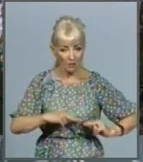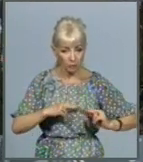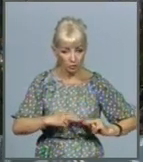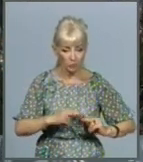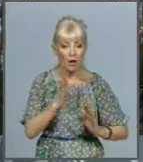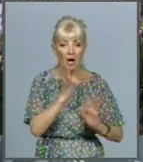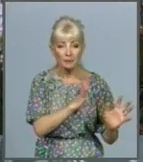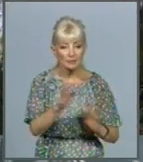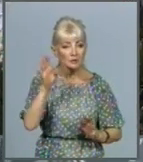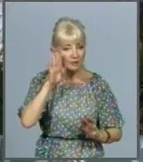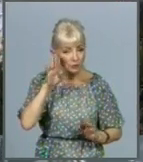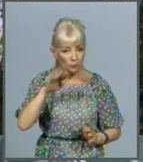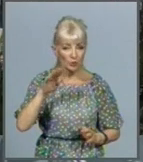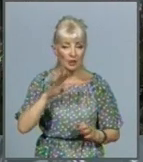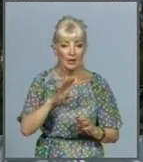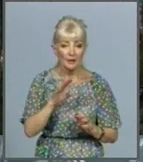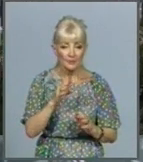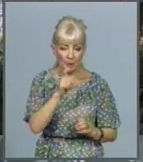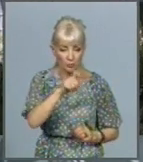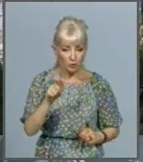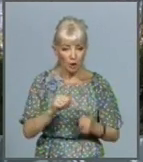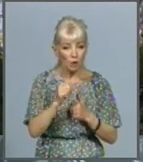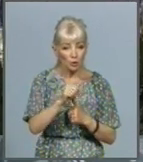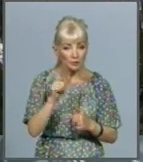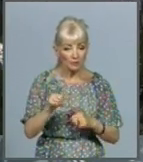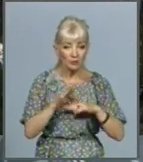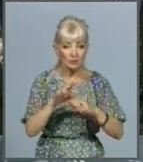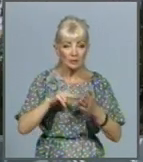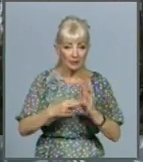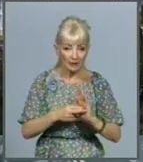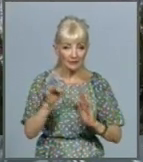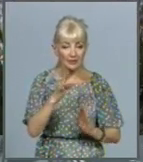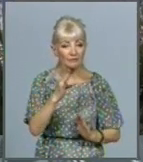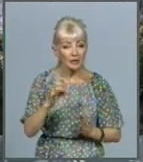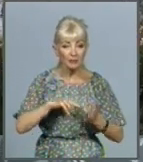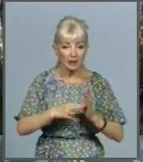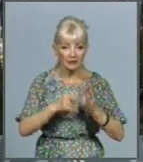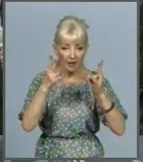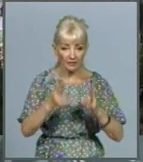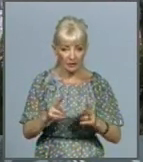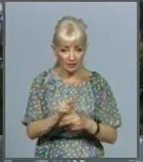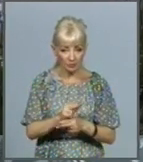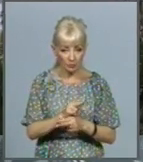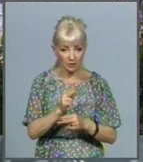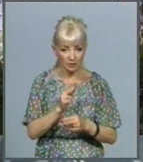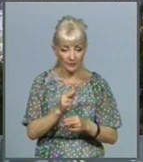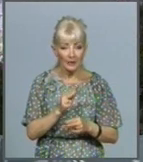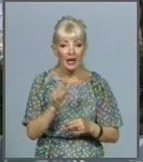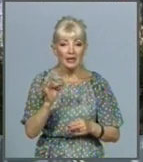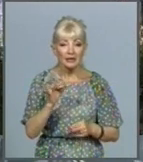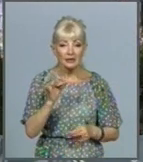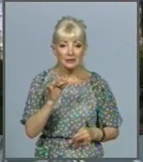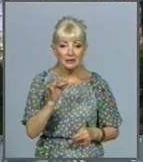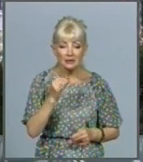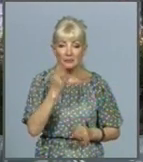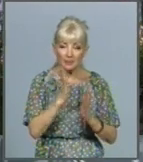Харківа. Крім того, проводяться планові та позапланові аварійні ремонтні роботи. З огляду на викладнення звертаюся до абонентів